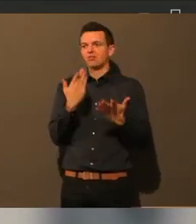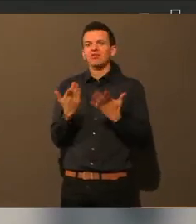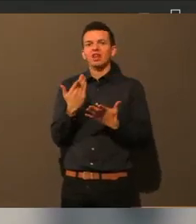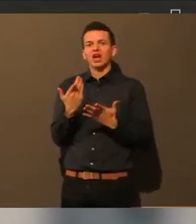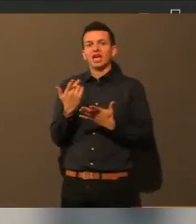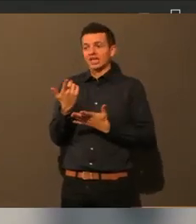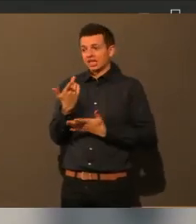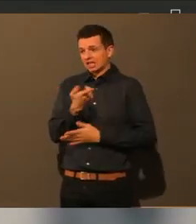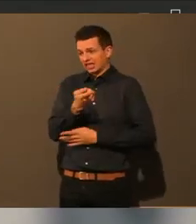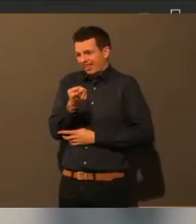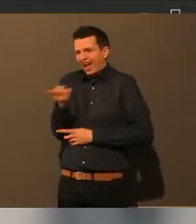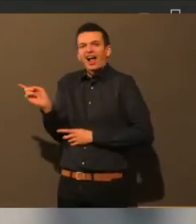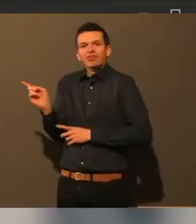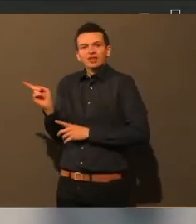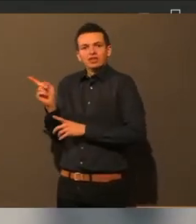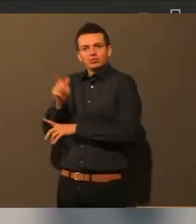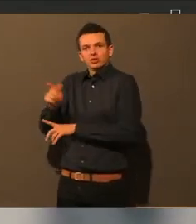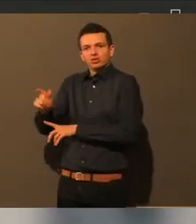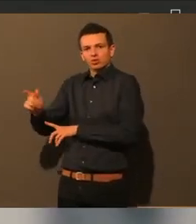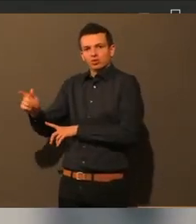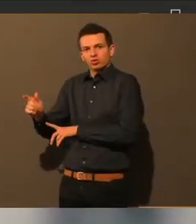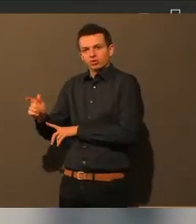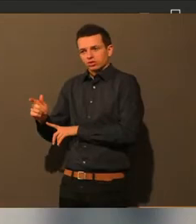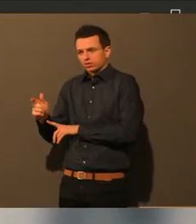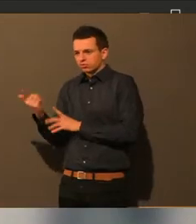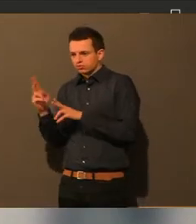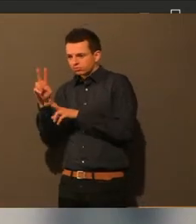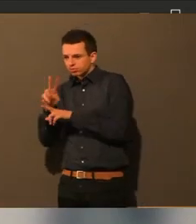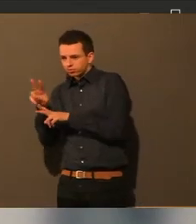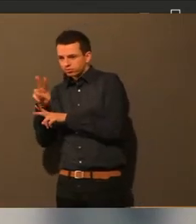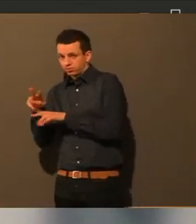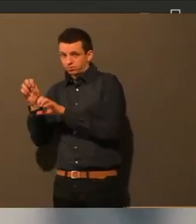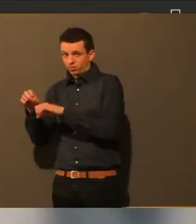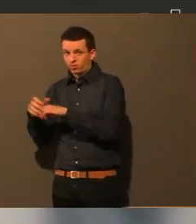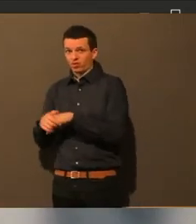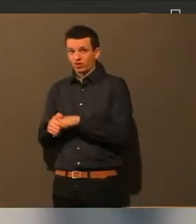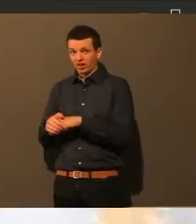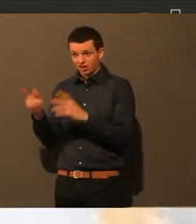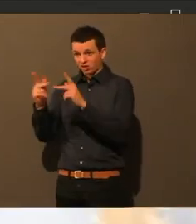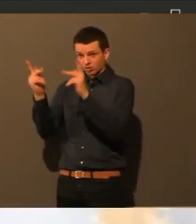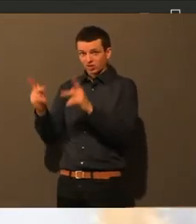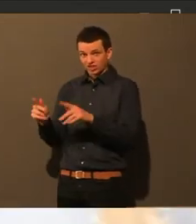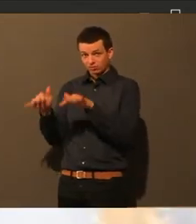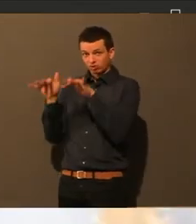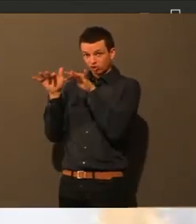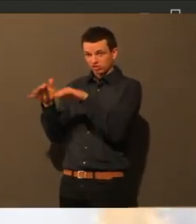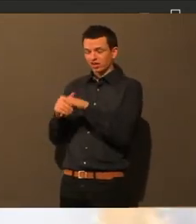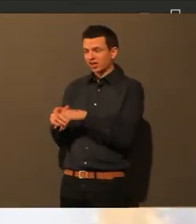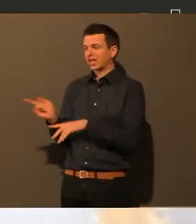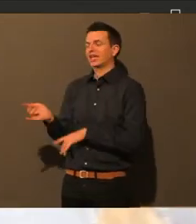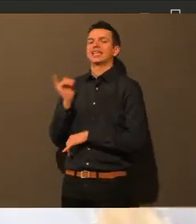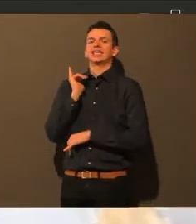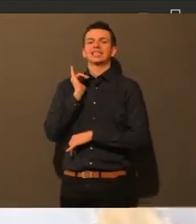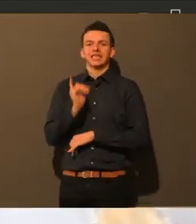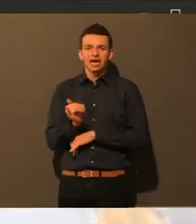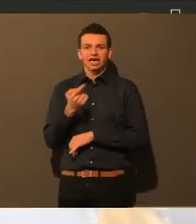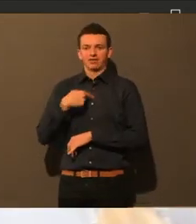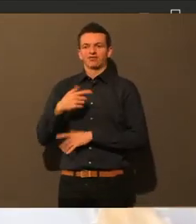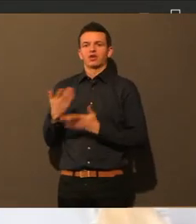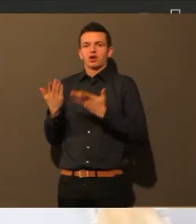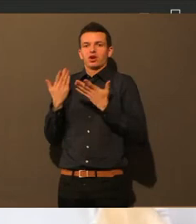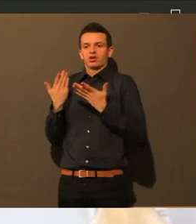Ja, da gibt es Konzepte. Wir hatten das heute auch bereits im gemeinsamen Ausschuss. Und gegebenenfalls wird es morgen bereits